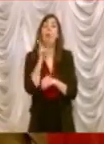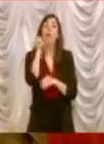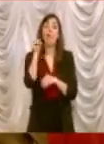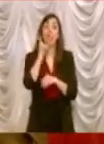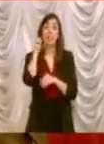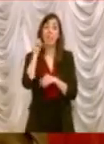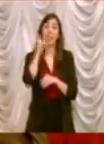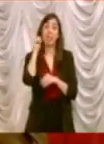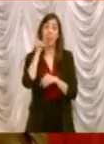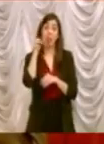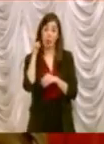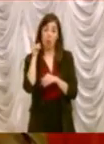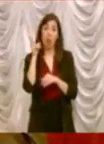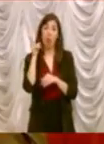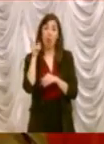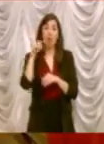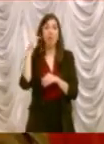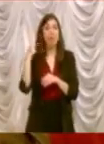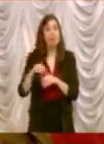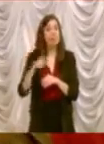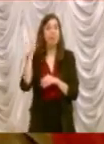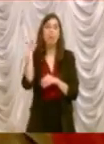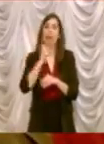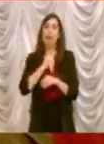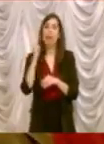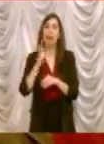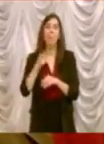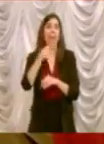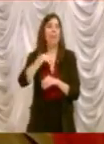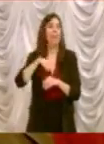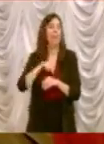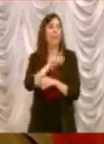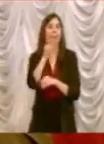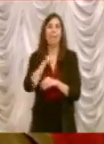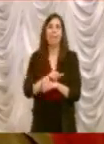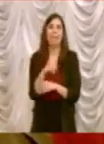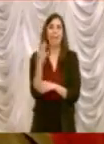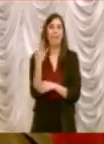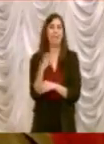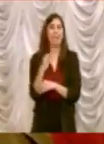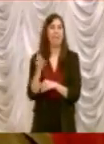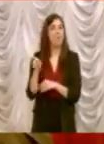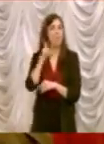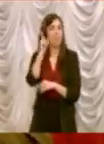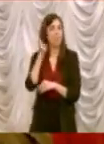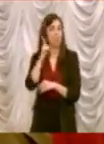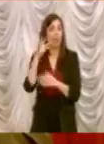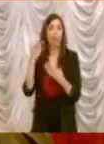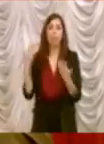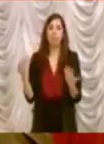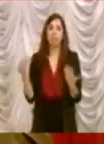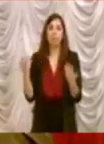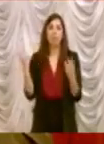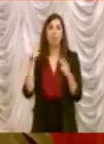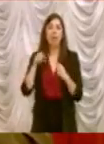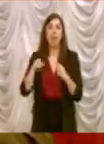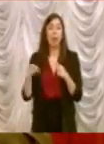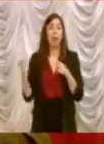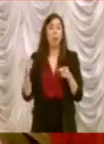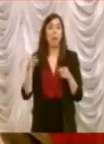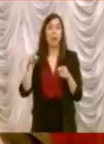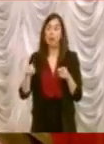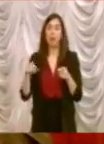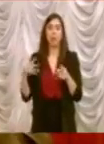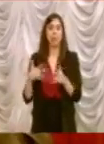l'eccellenza del nostro settore, eppure è un settore che adesso è